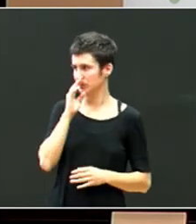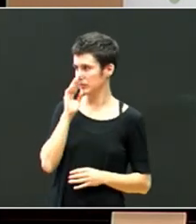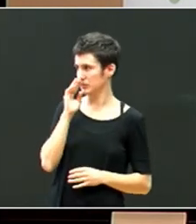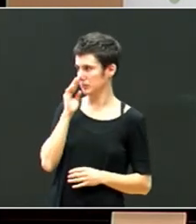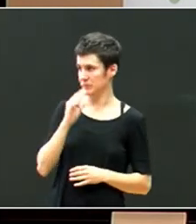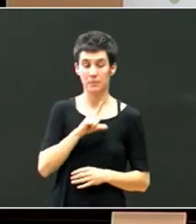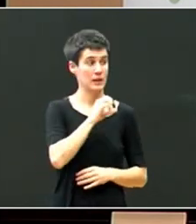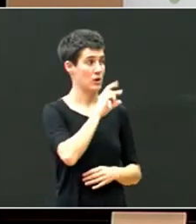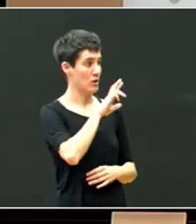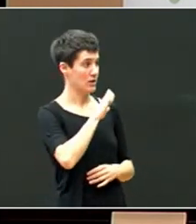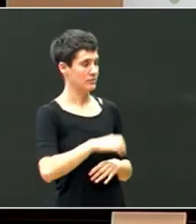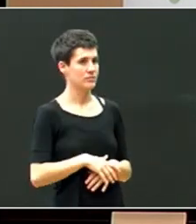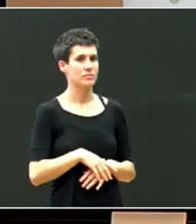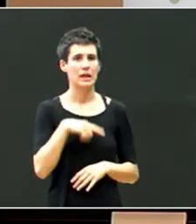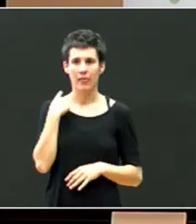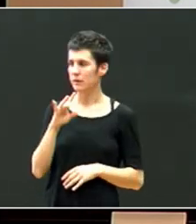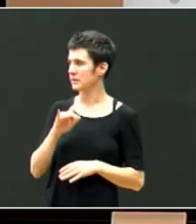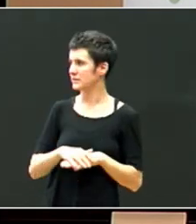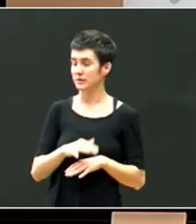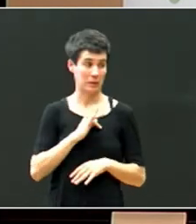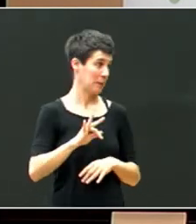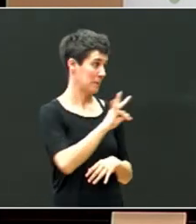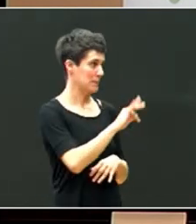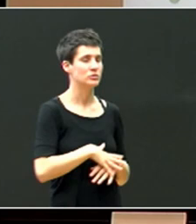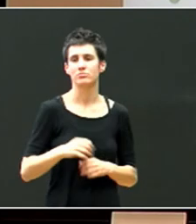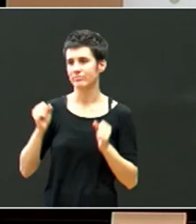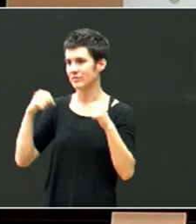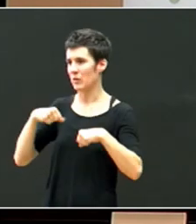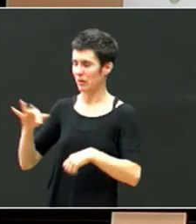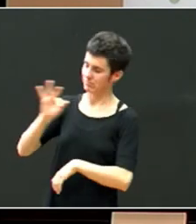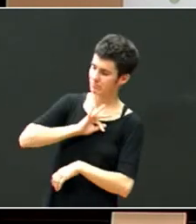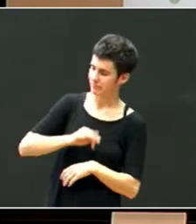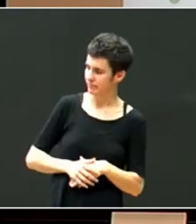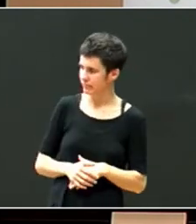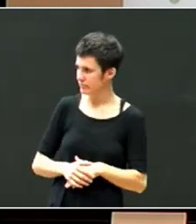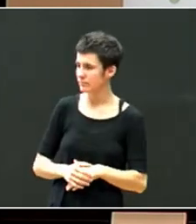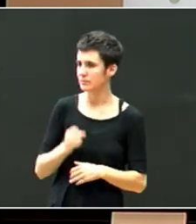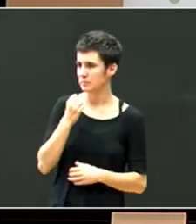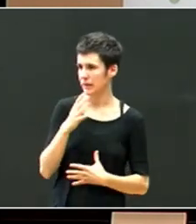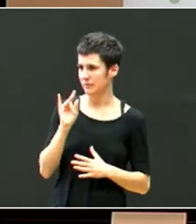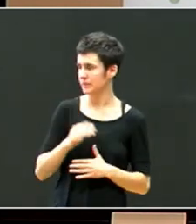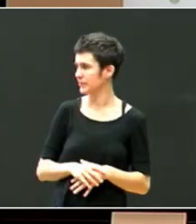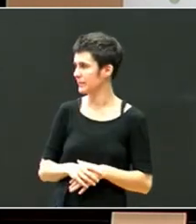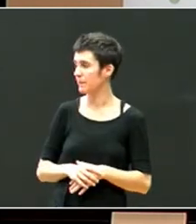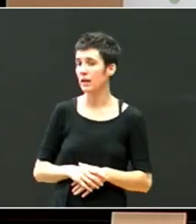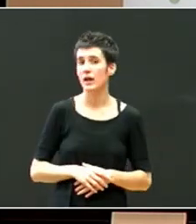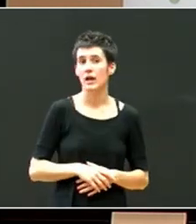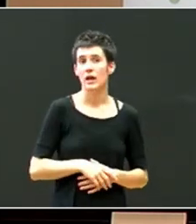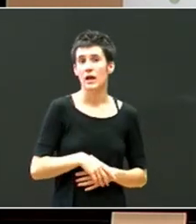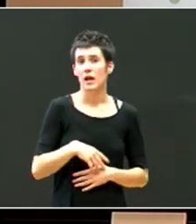Lore, pasako izut. Bale, oso handa, txanda, bai, egia esan,